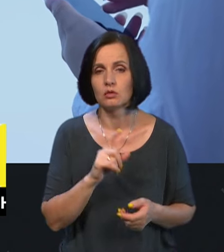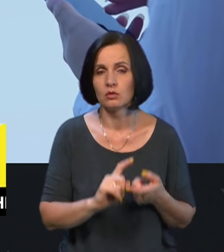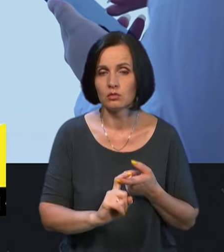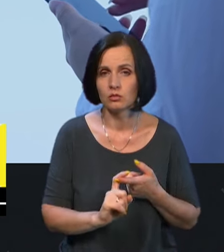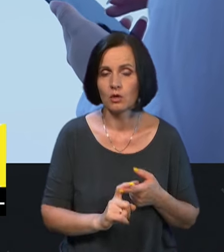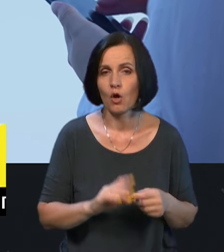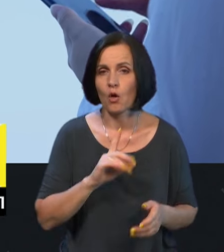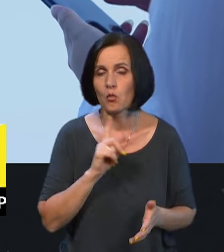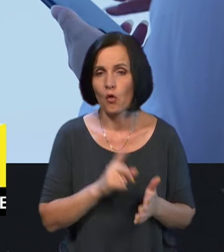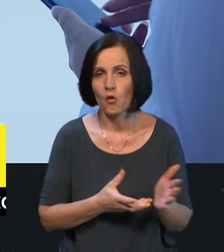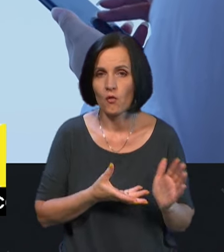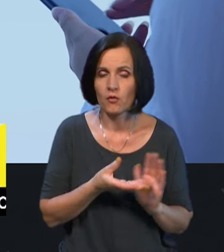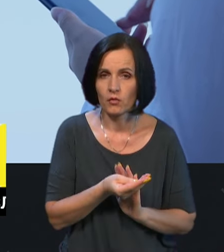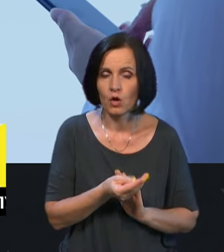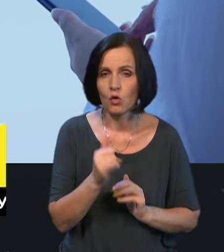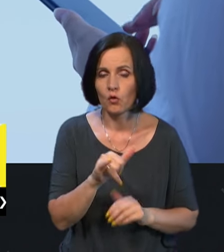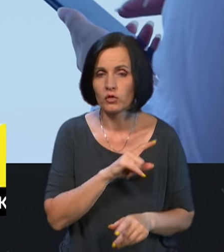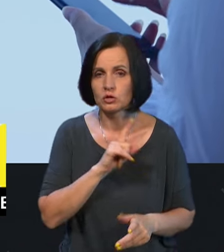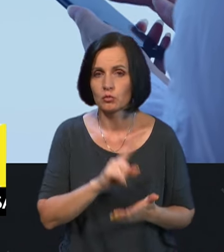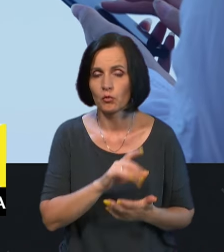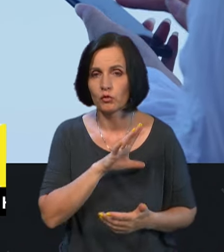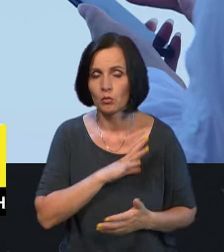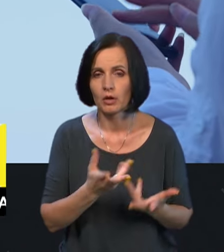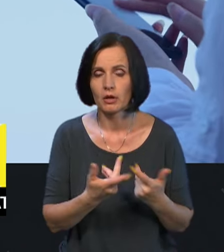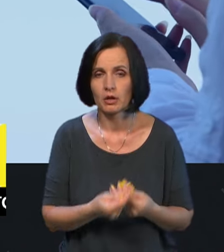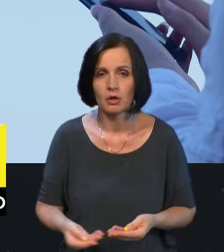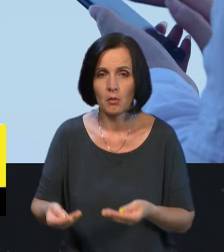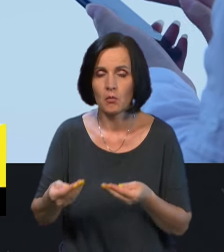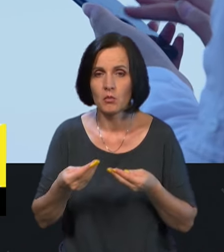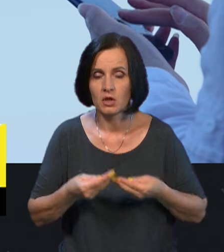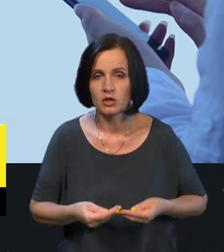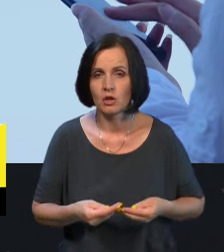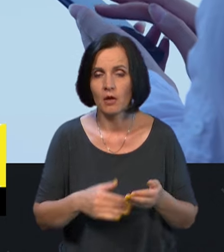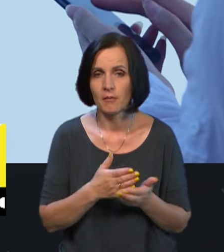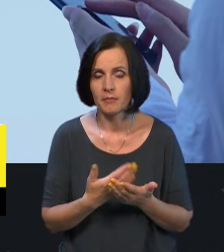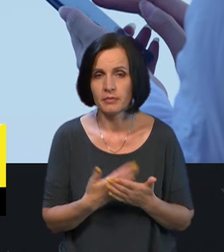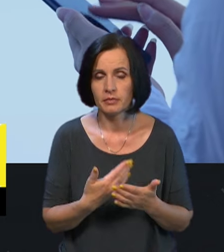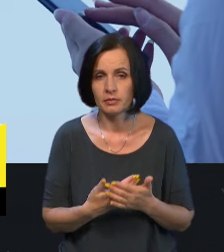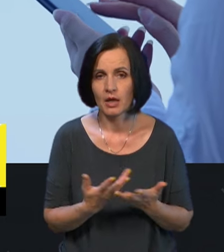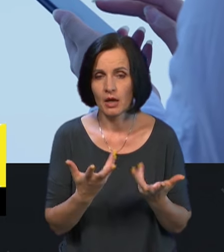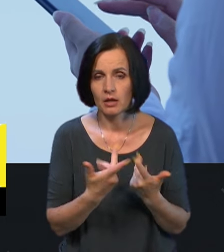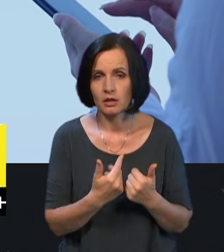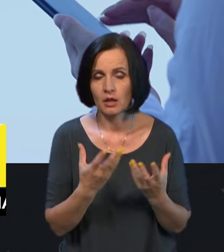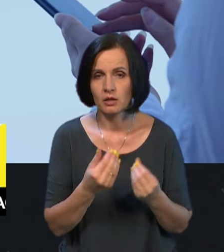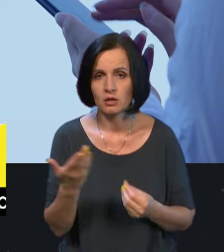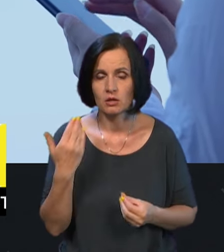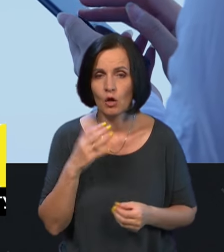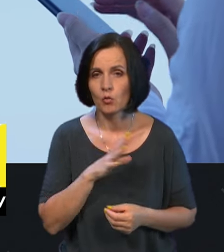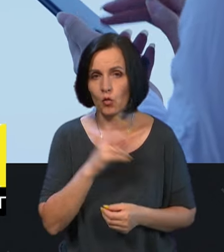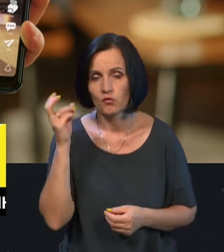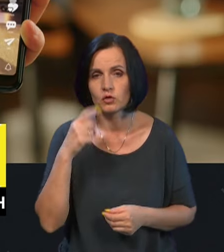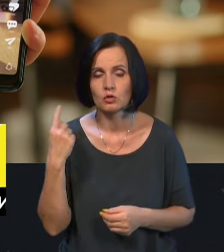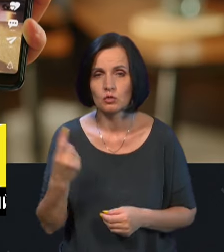повинно бути декілька постачальників послуг. Приведу приклад декілька днів тому, я був в Київській області,